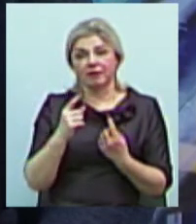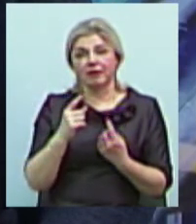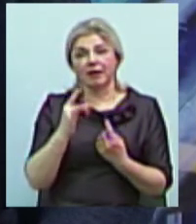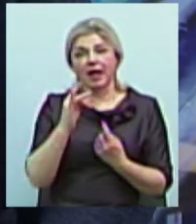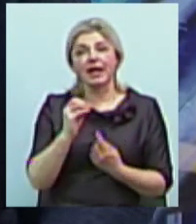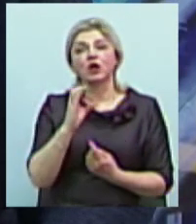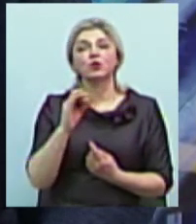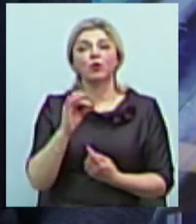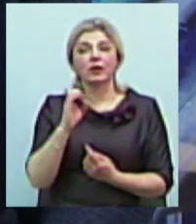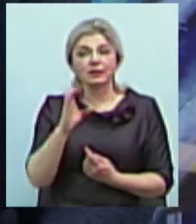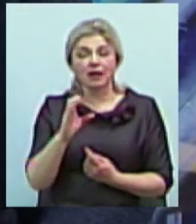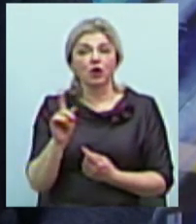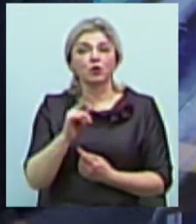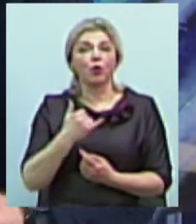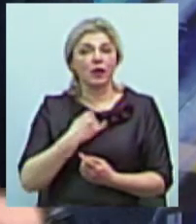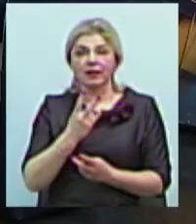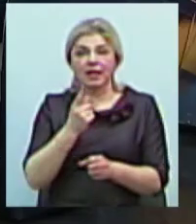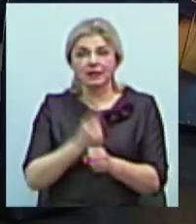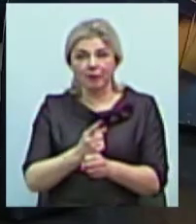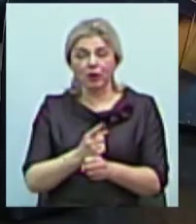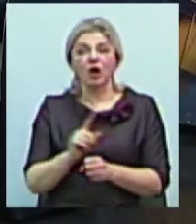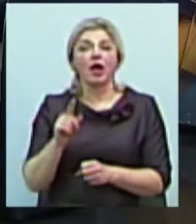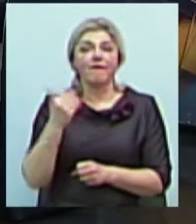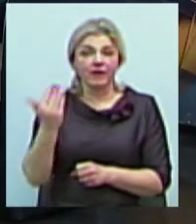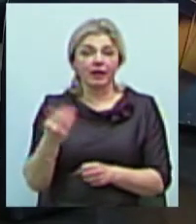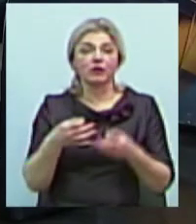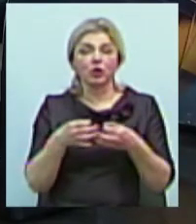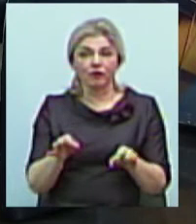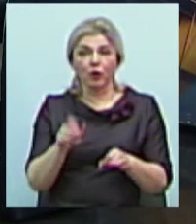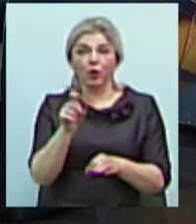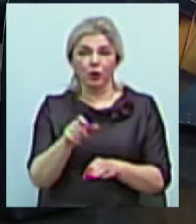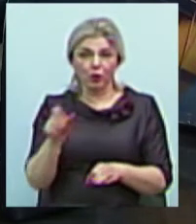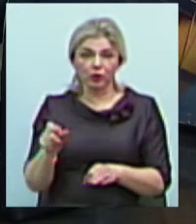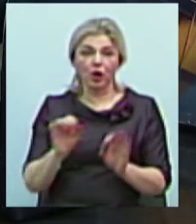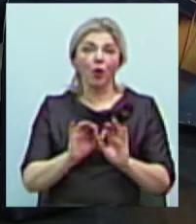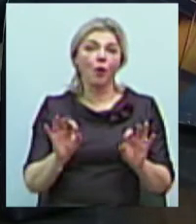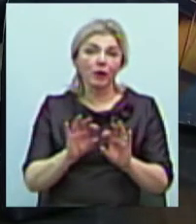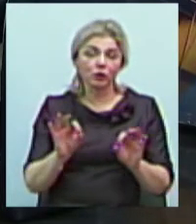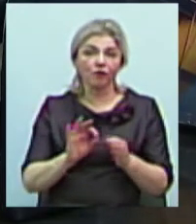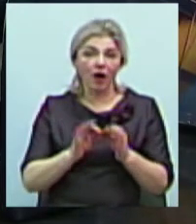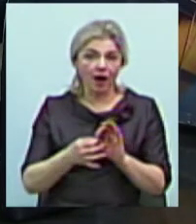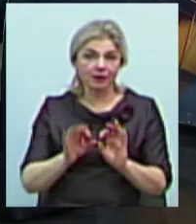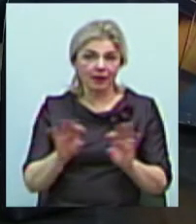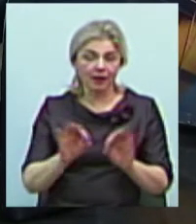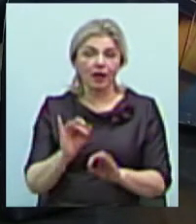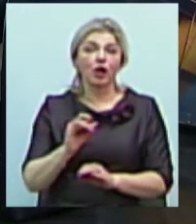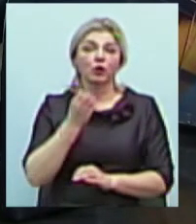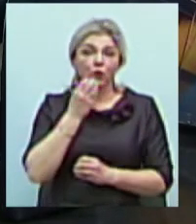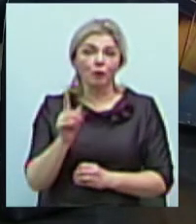це не заборонено. Він дозволяє людям коментувати і все було б добре, якщо б люди